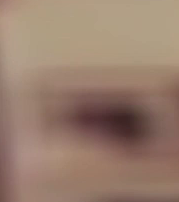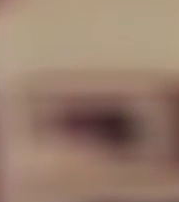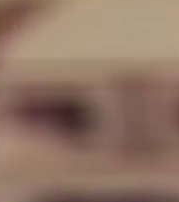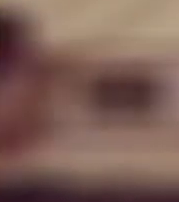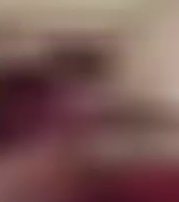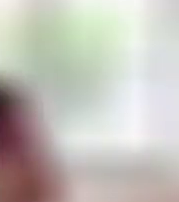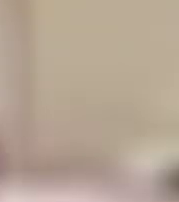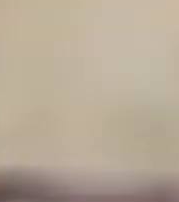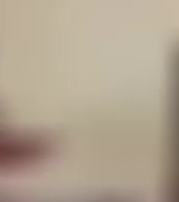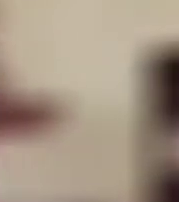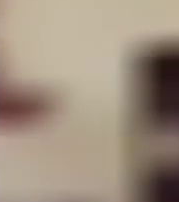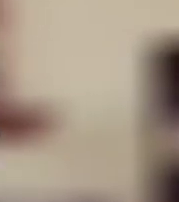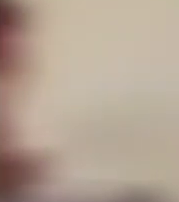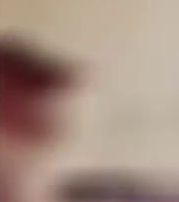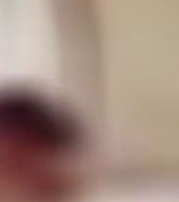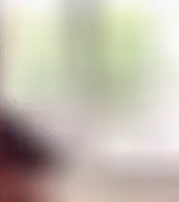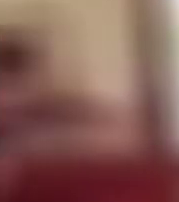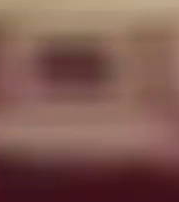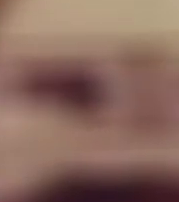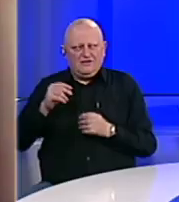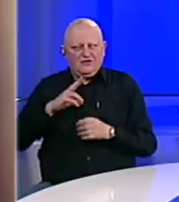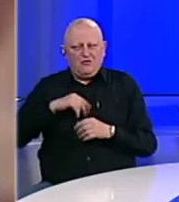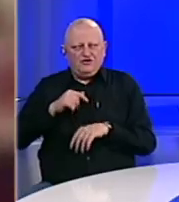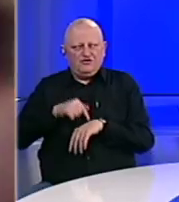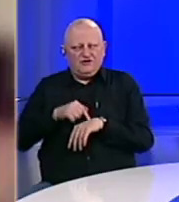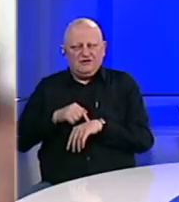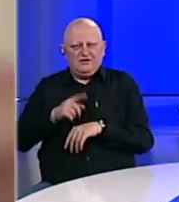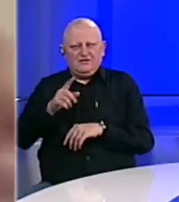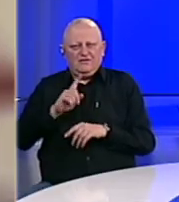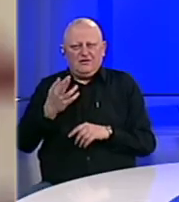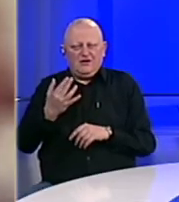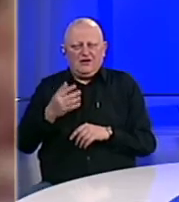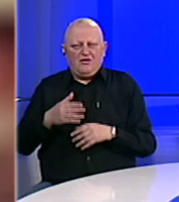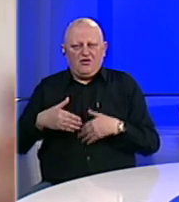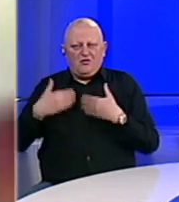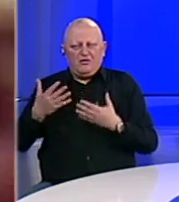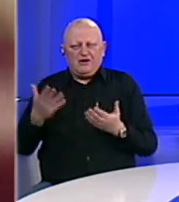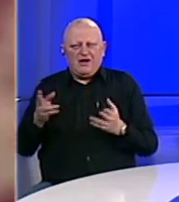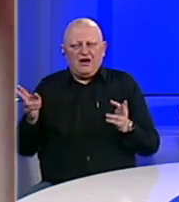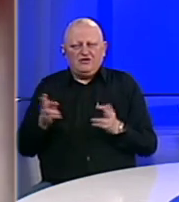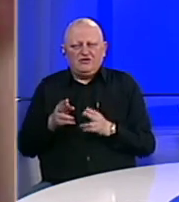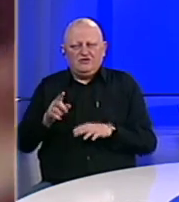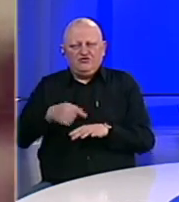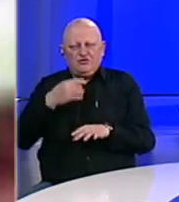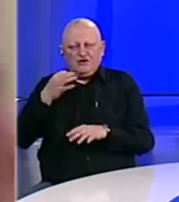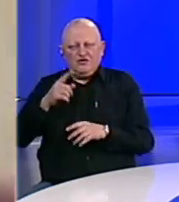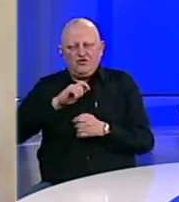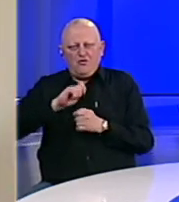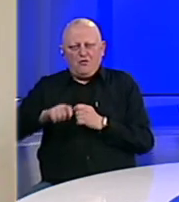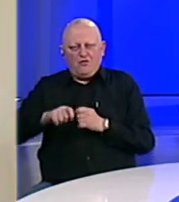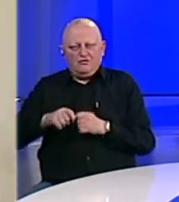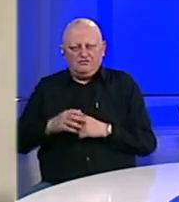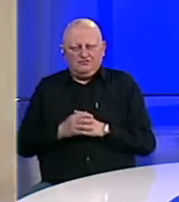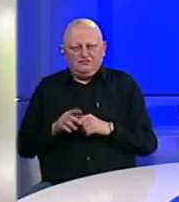Znamo da je odjednom došlo vrijeme izolacije, dezinfekcije, policijskog sata, ali evo nekoliko prijedloga kako skratiti duge dane do pobjede nad